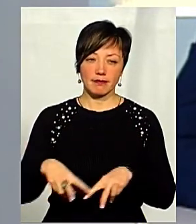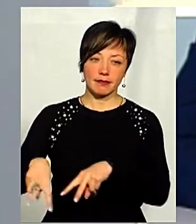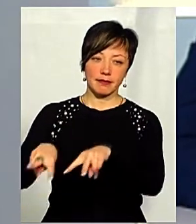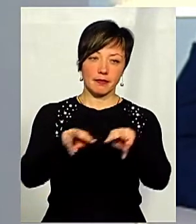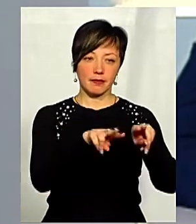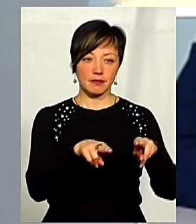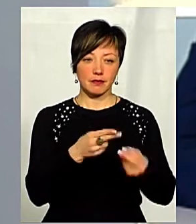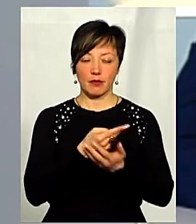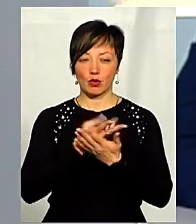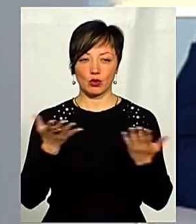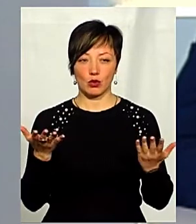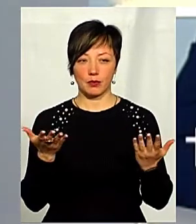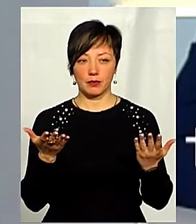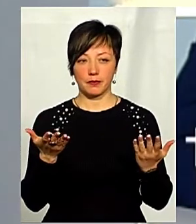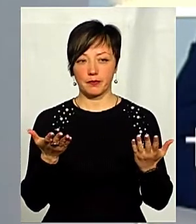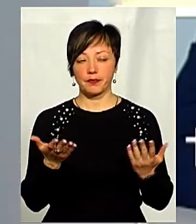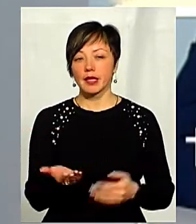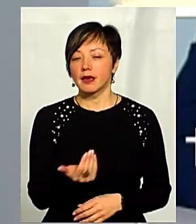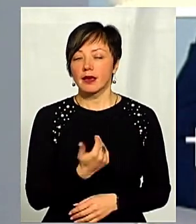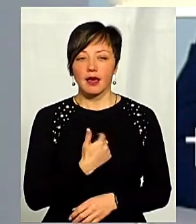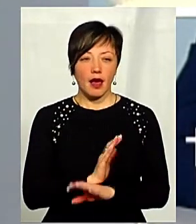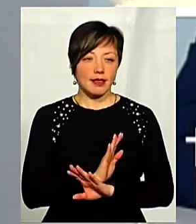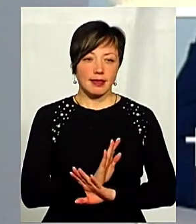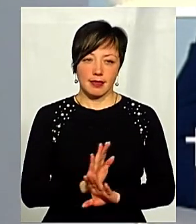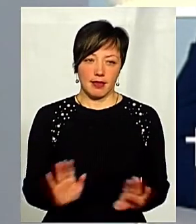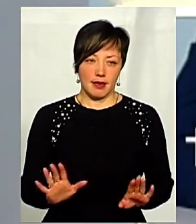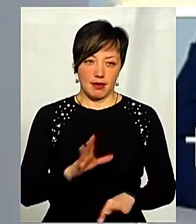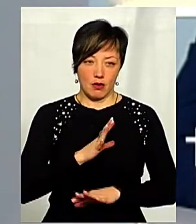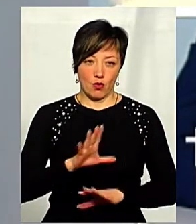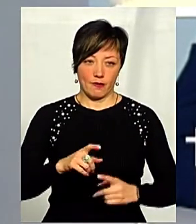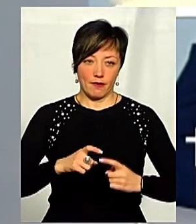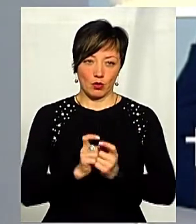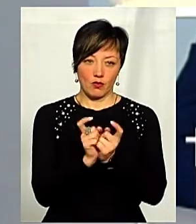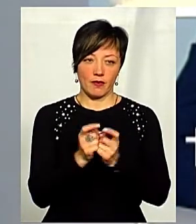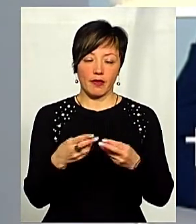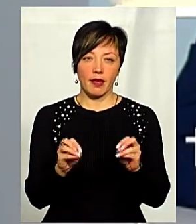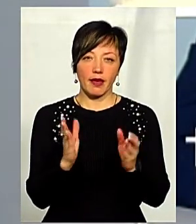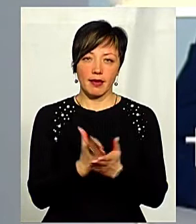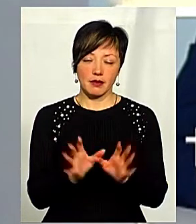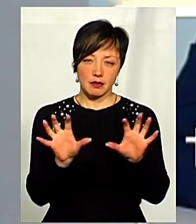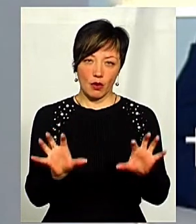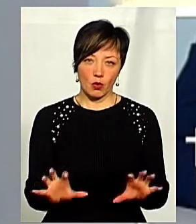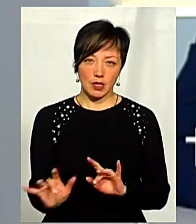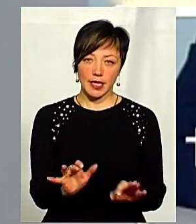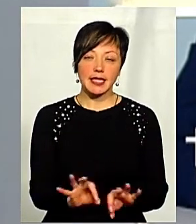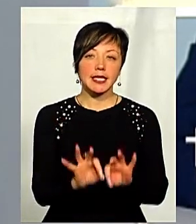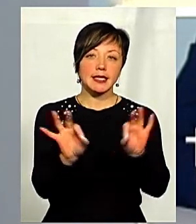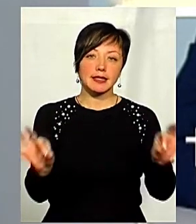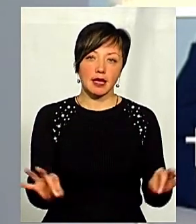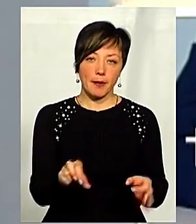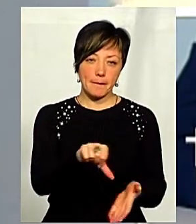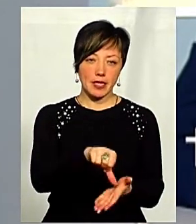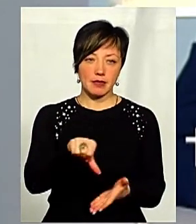однаковими і прозорими. Тому я не конфліктував там, де є законна діяльність, з жодним представником,